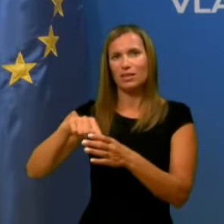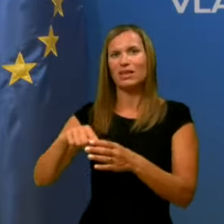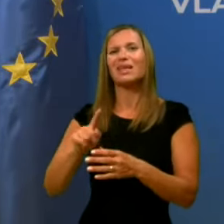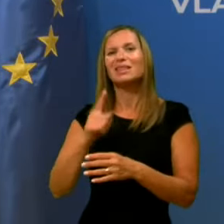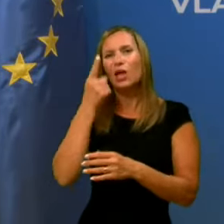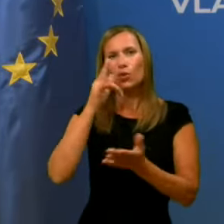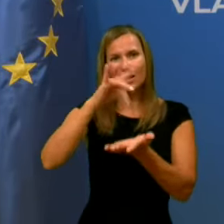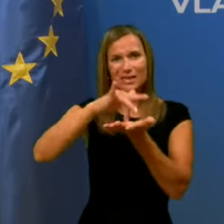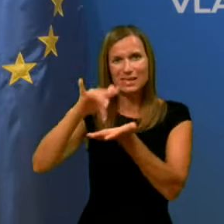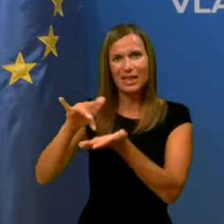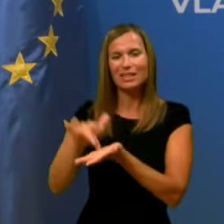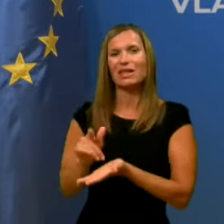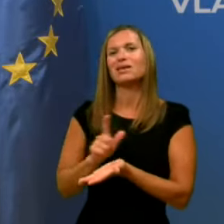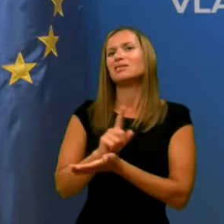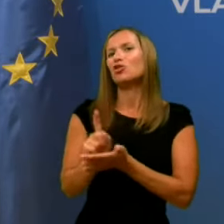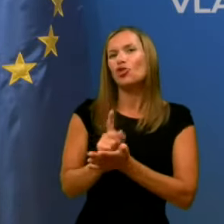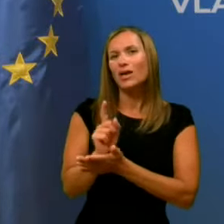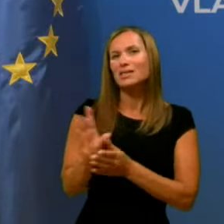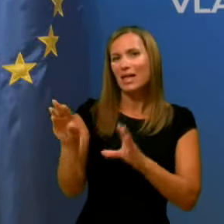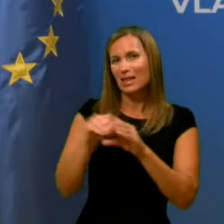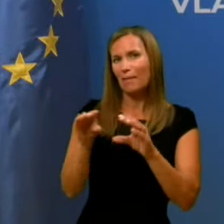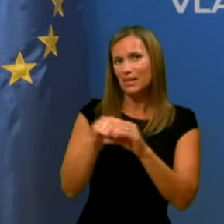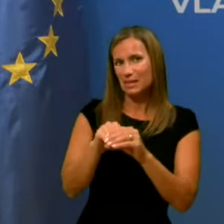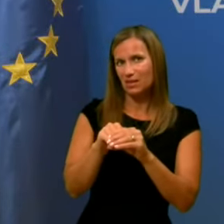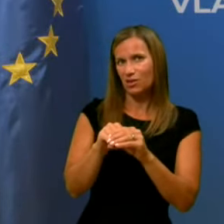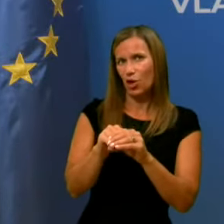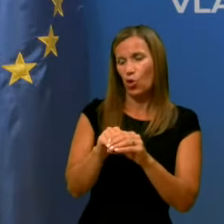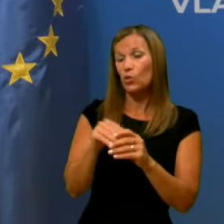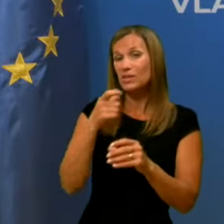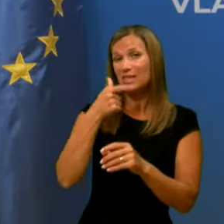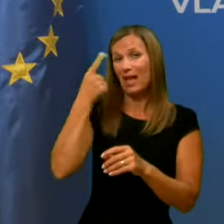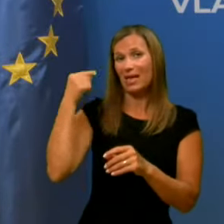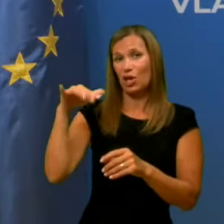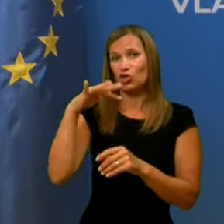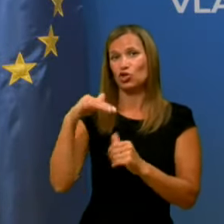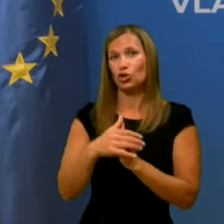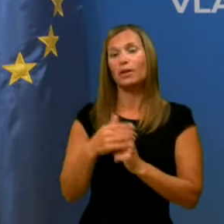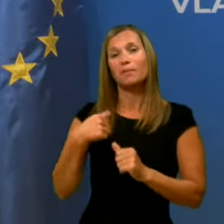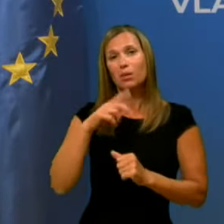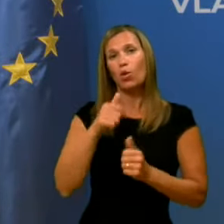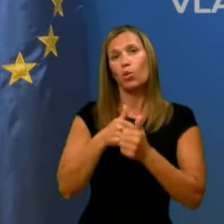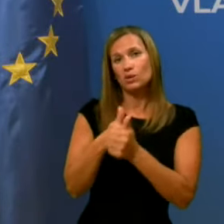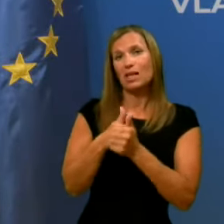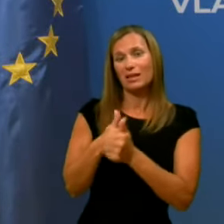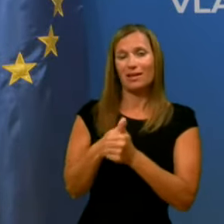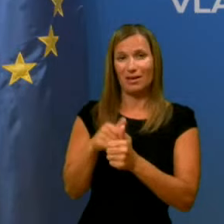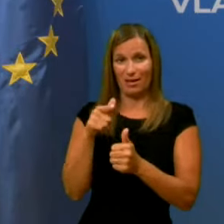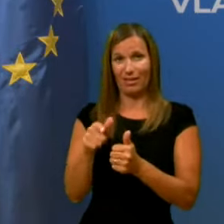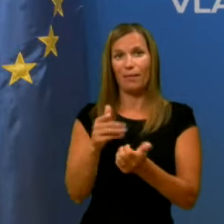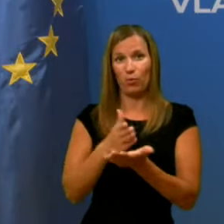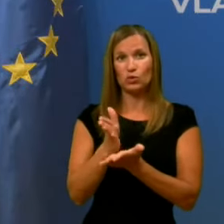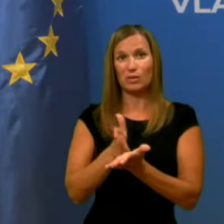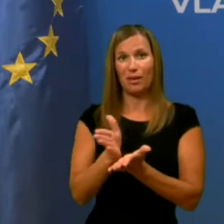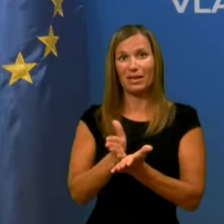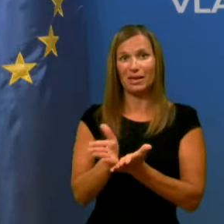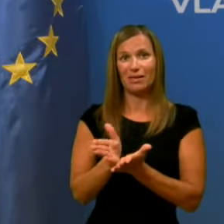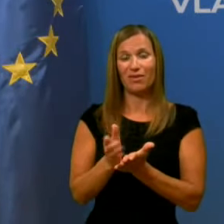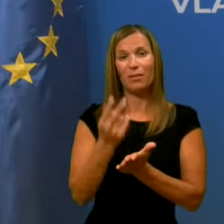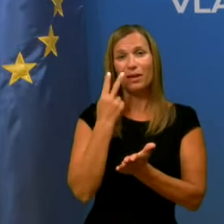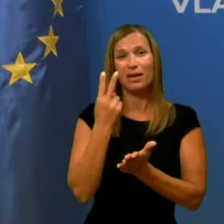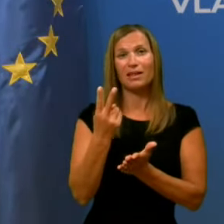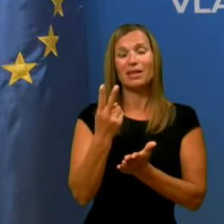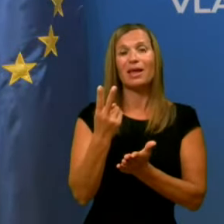namestitev starejših. Mi bomo sledili temu smeritvam pri našem